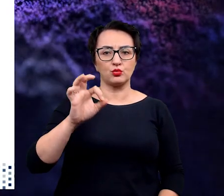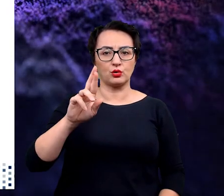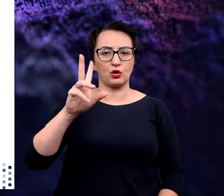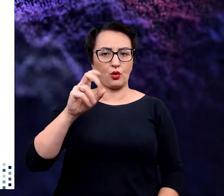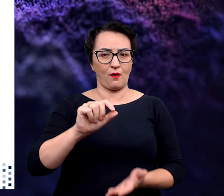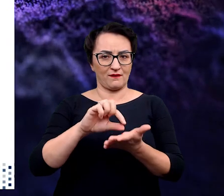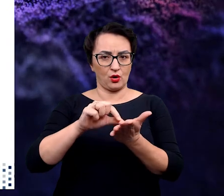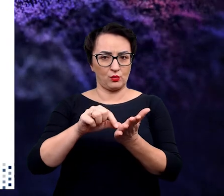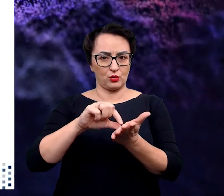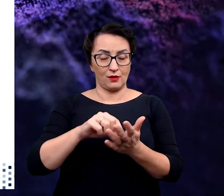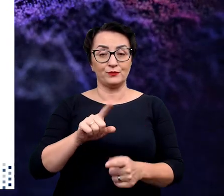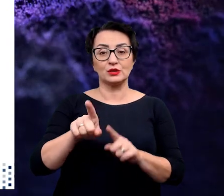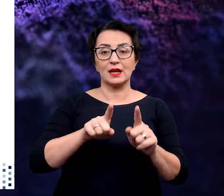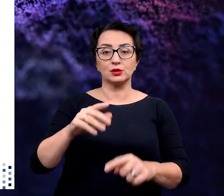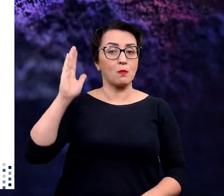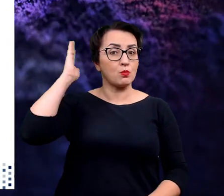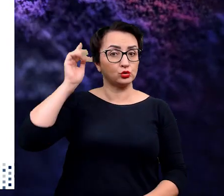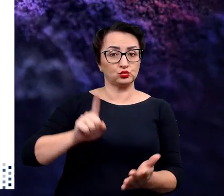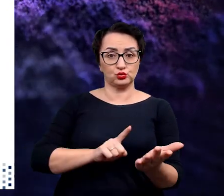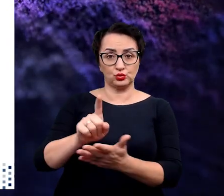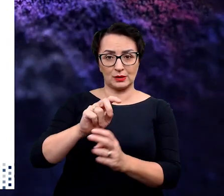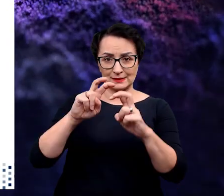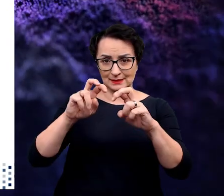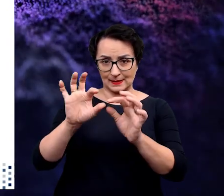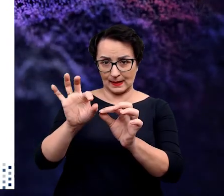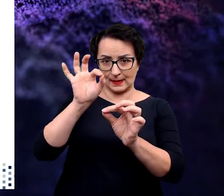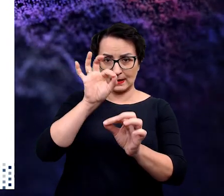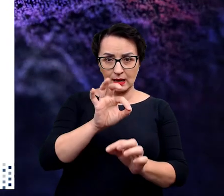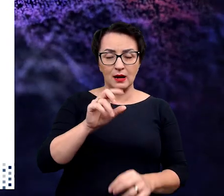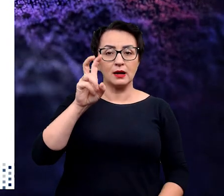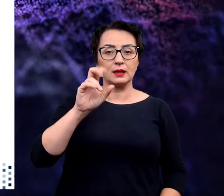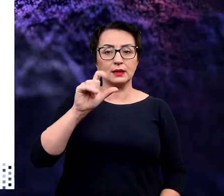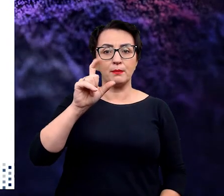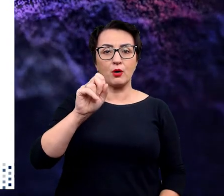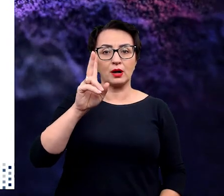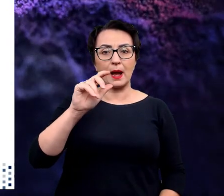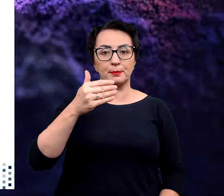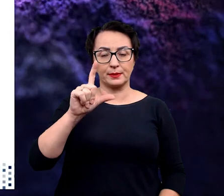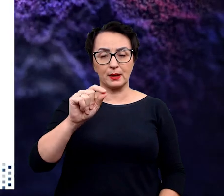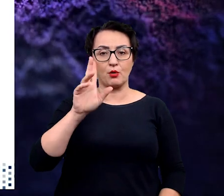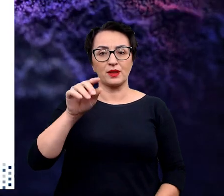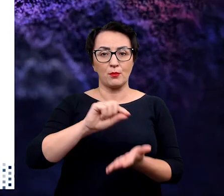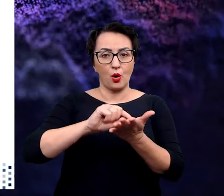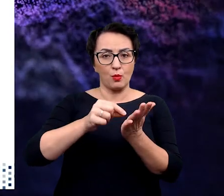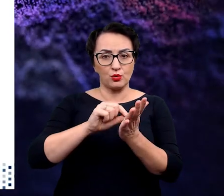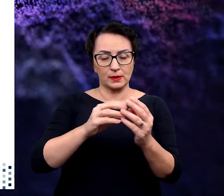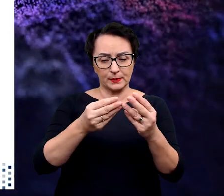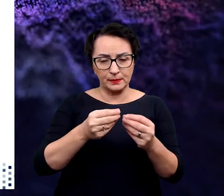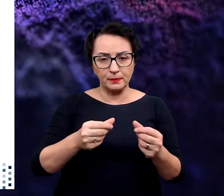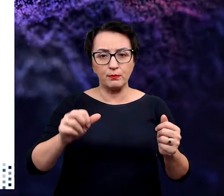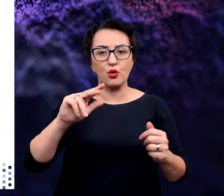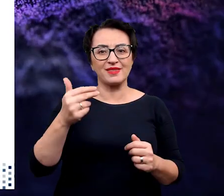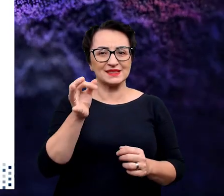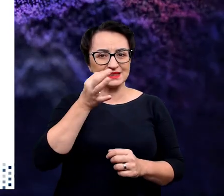z mózgu szczura izolowany jest hipokamp, następnie jego komórki są rozdysocjowane, czyli